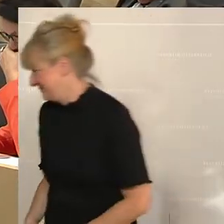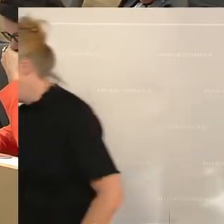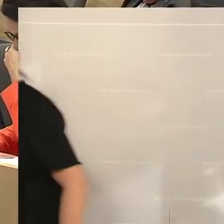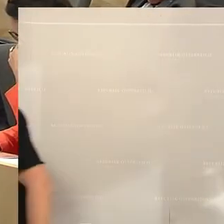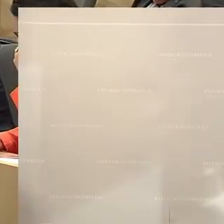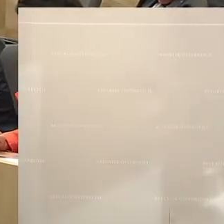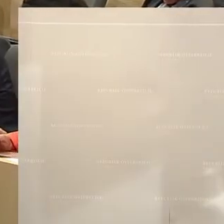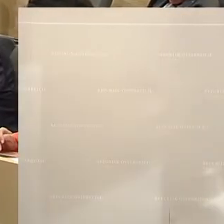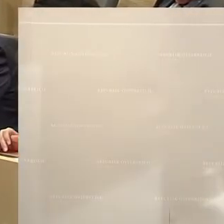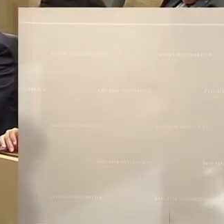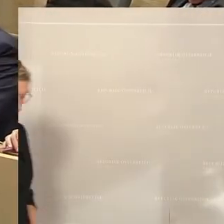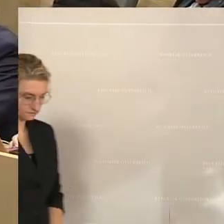Applaus Applaus Applaus Applaus Applaus Applaus Dank.